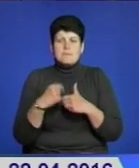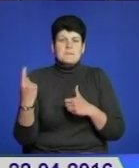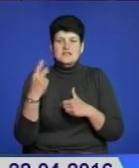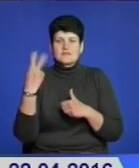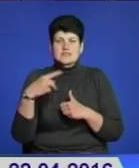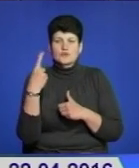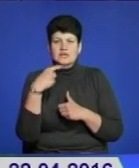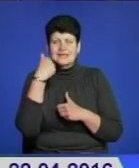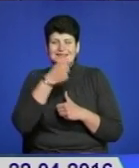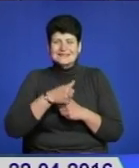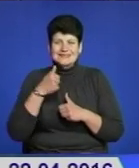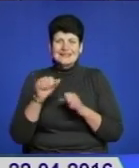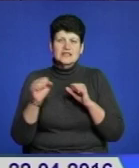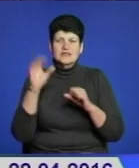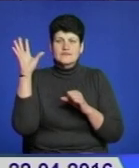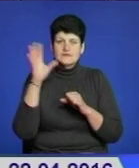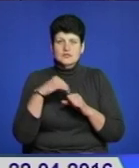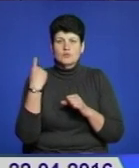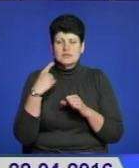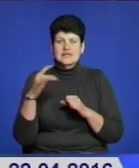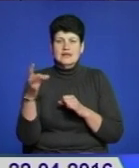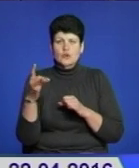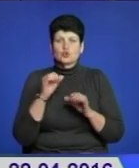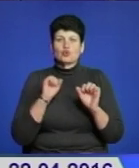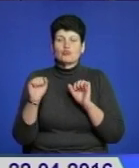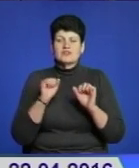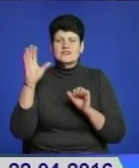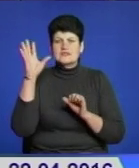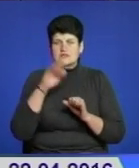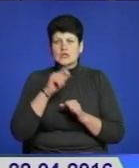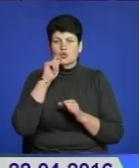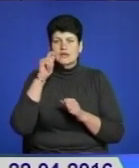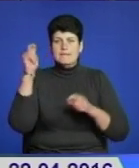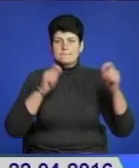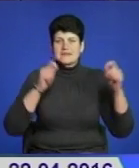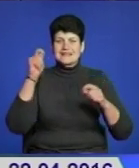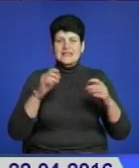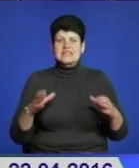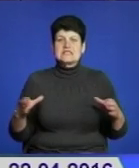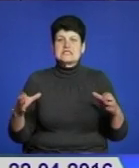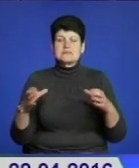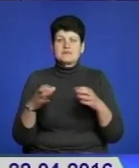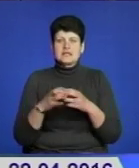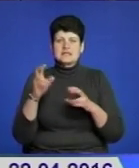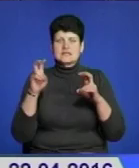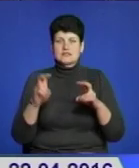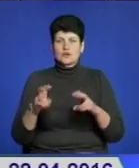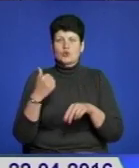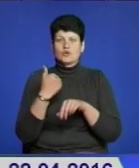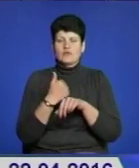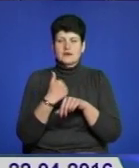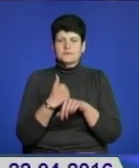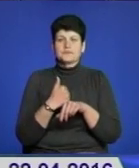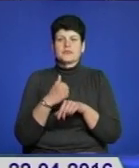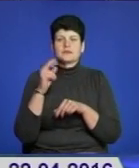діяльності структури керівники усіх обласних та районних управлінь казначейства зі всієї України з'їхалися на спільне виїзне засідання під головуванням очільниці